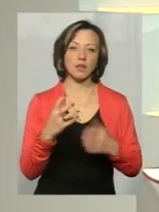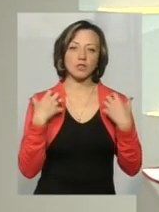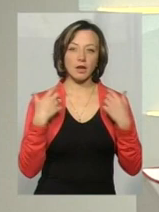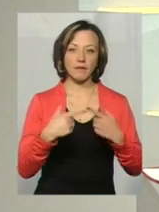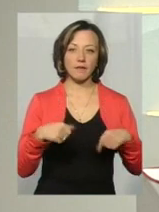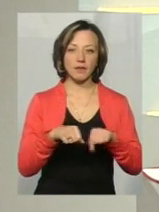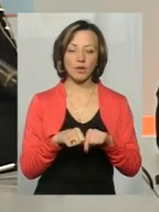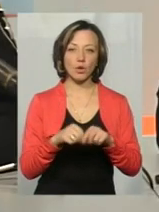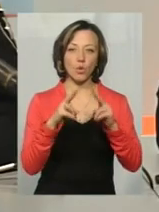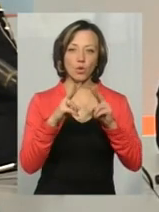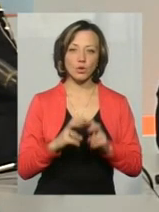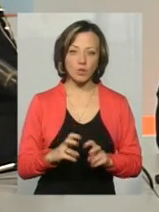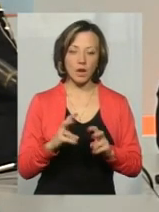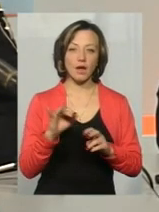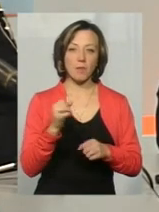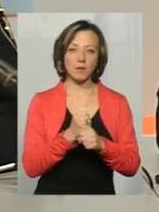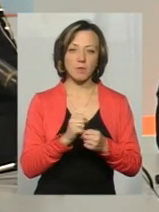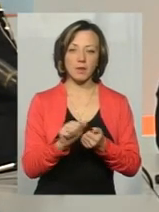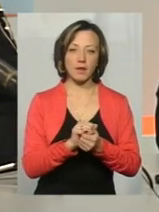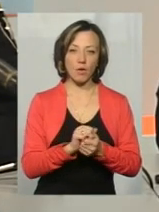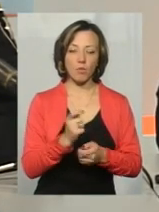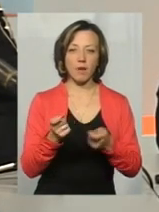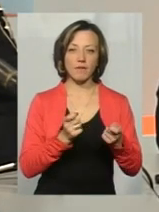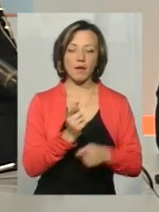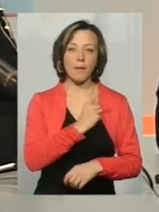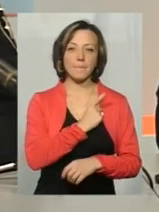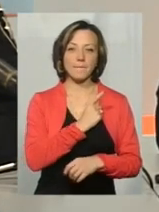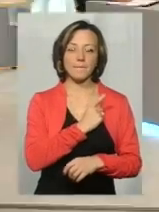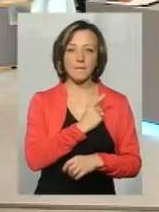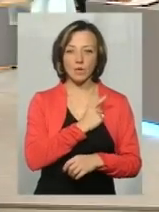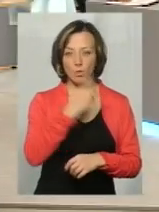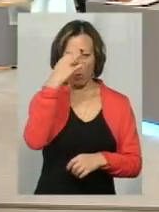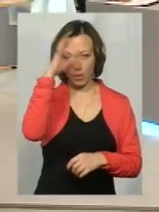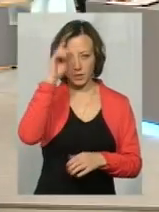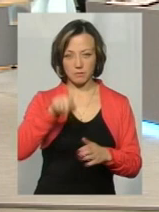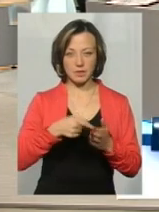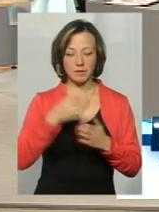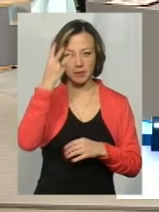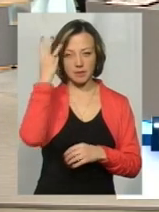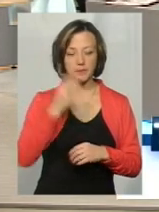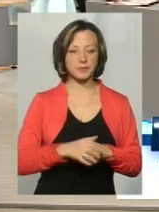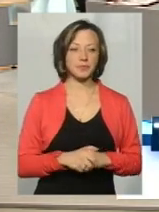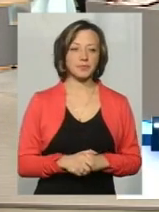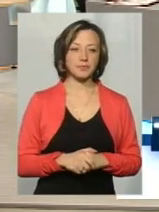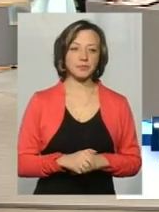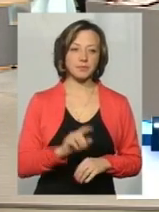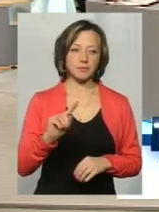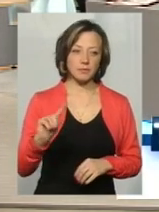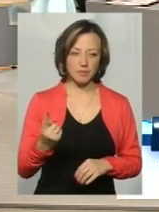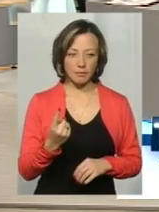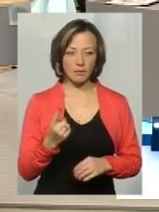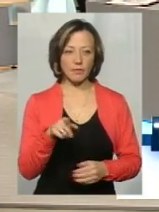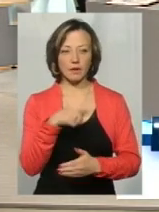матеріалів дорожньо-транспортних пригод управління патрульної поліції в місті Хмельницького. Вітаю вас, дякую, що залітали. Ну, перше запитання, все ж таки,